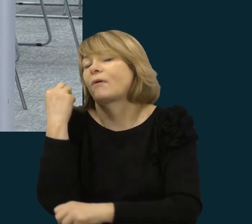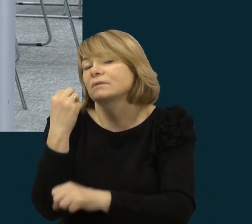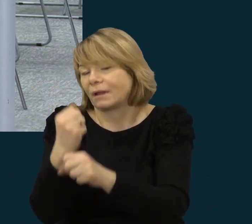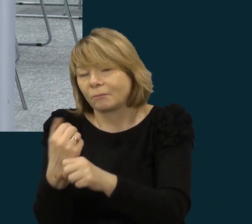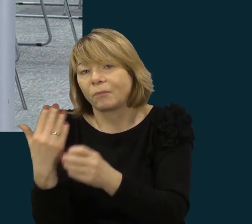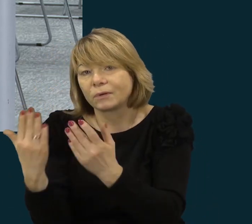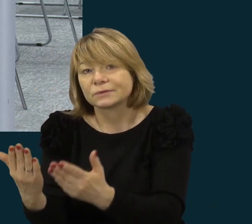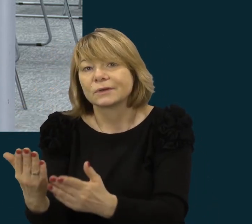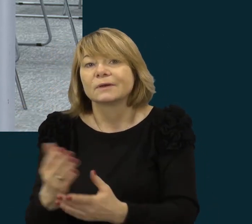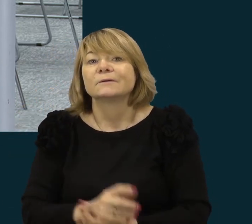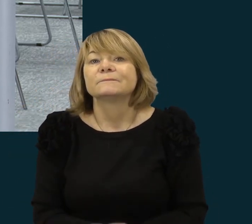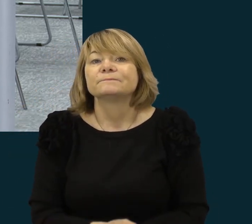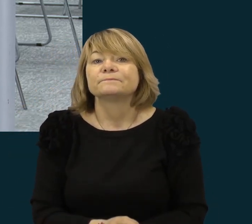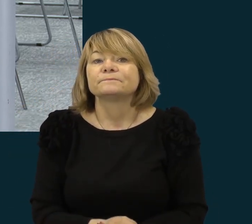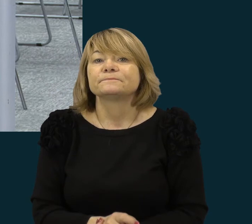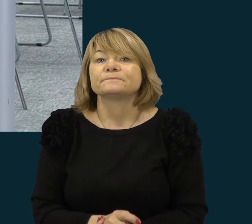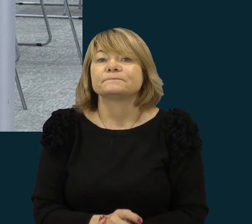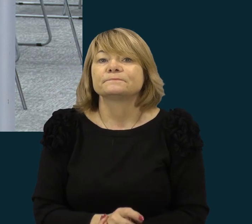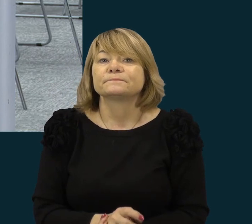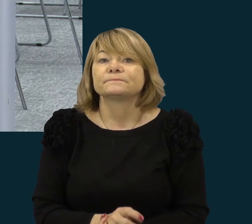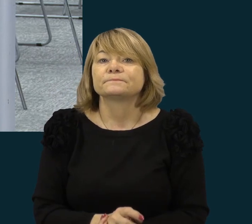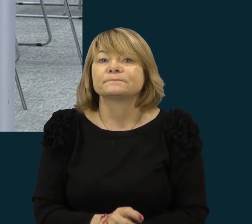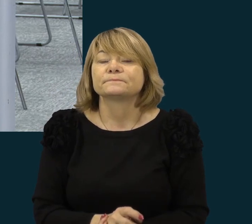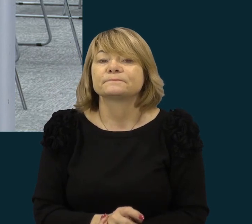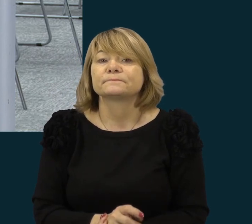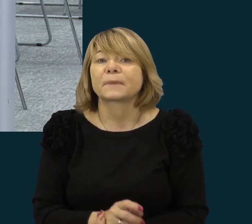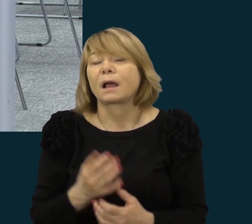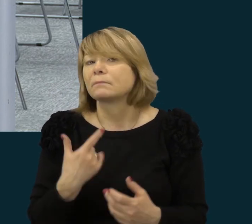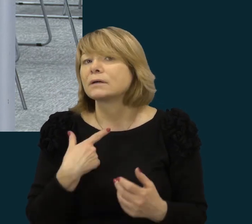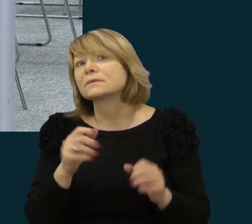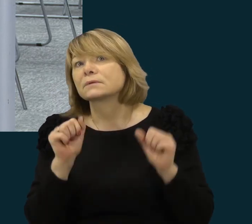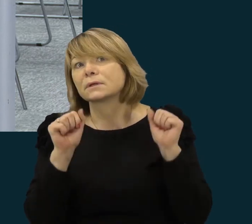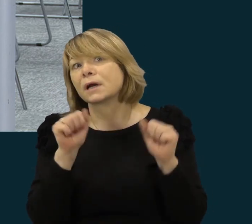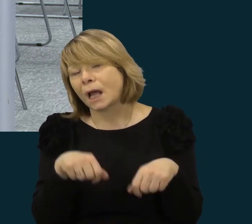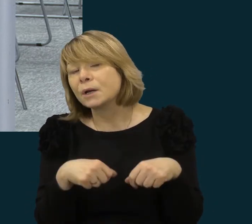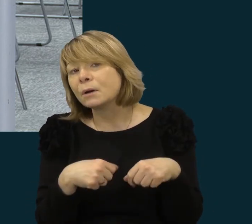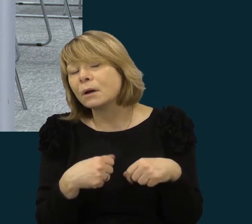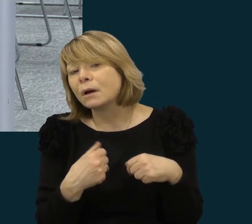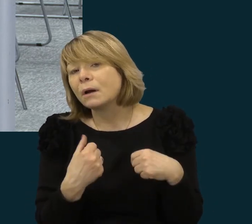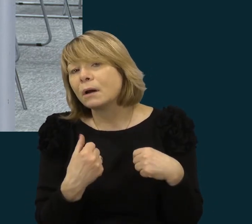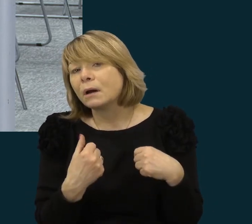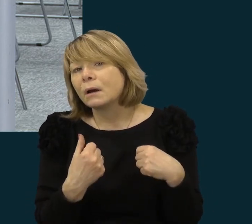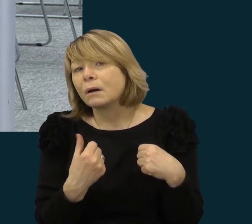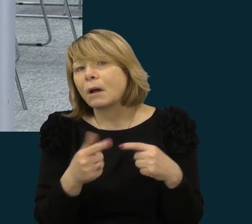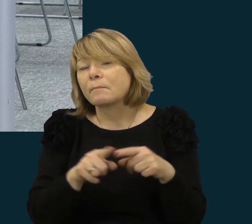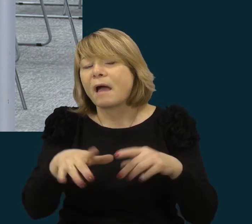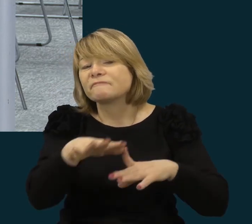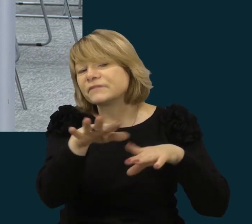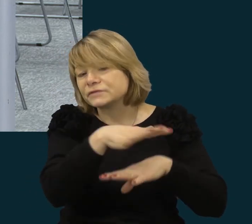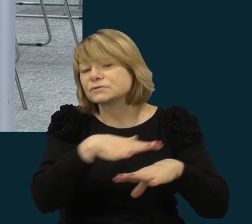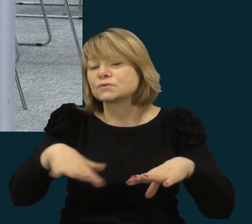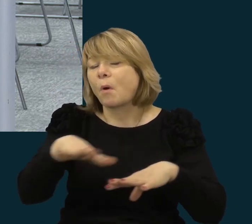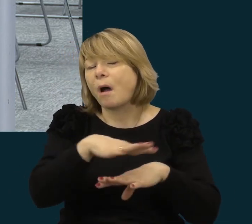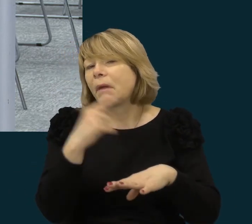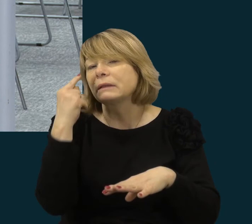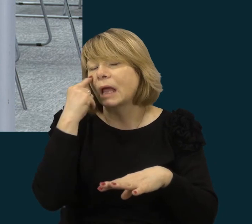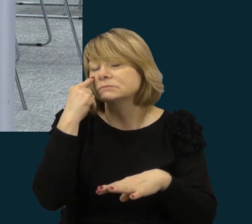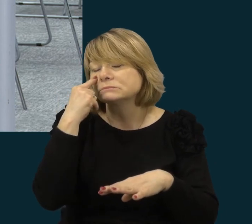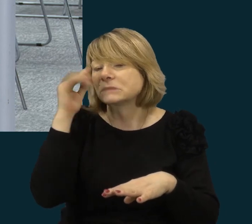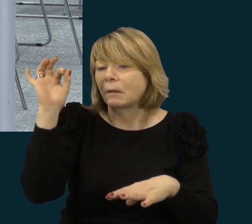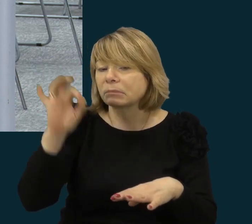ar galima sutikti su ta teze, kuri plačiojo visuomenė vyruoje, jog